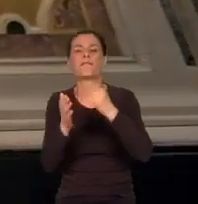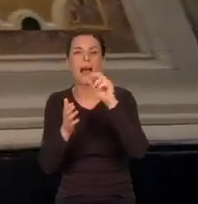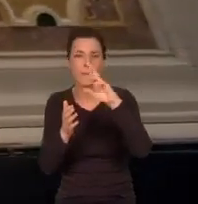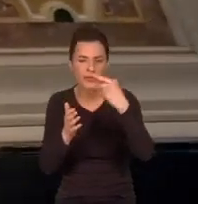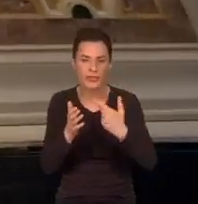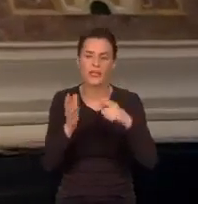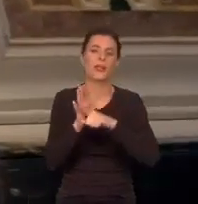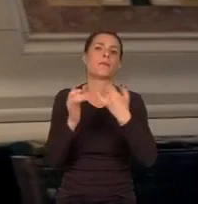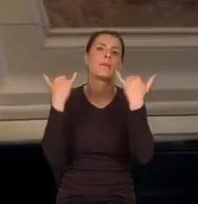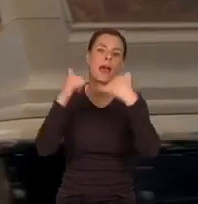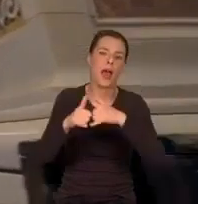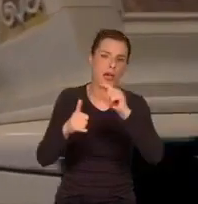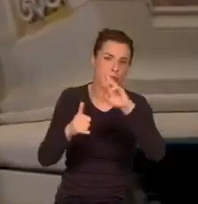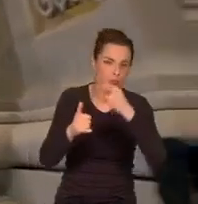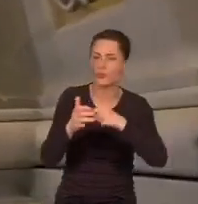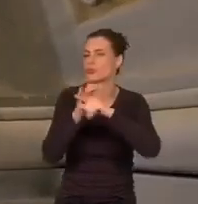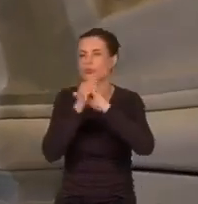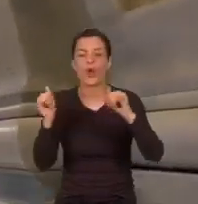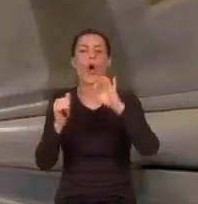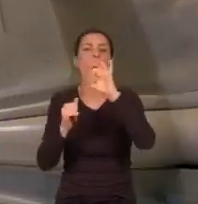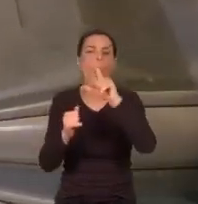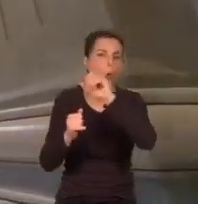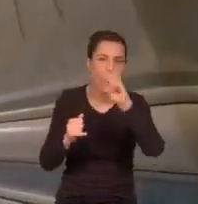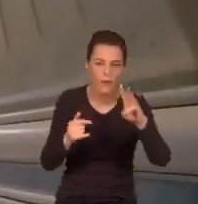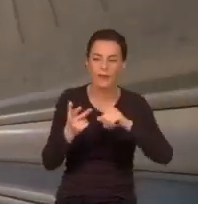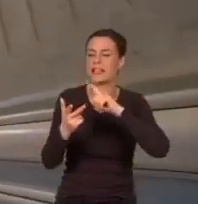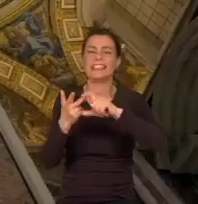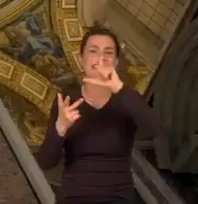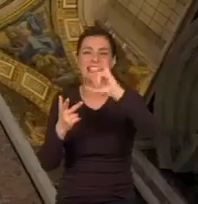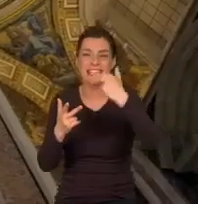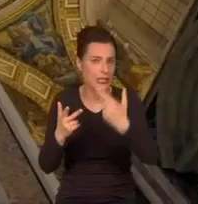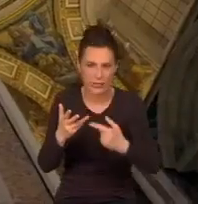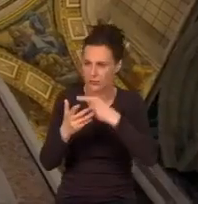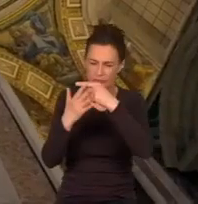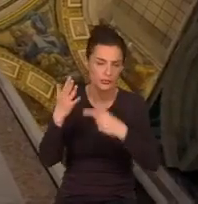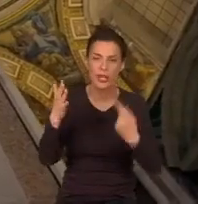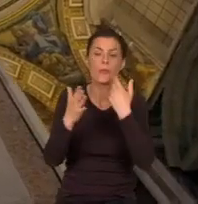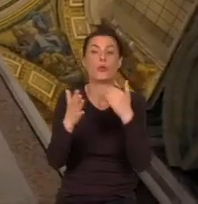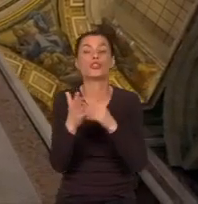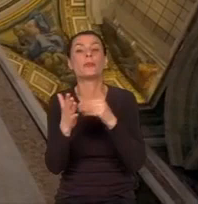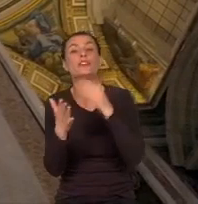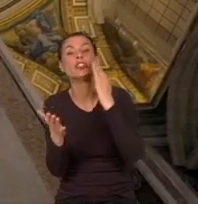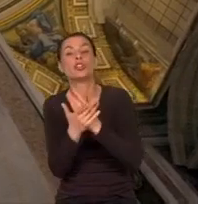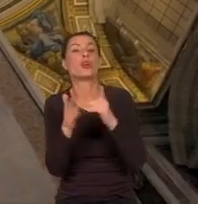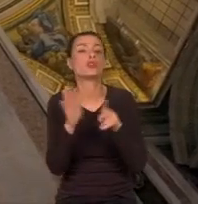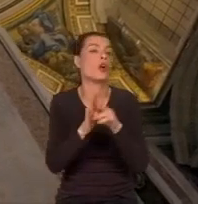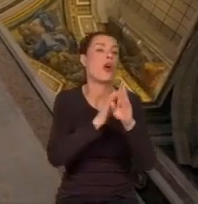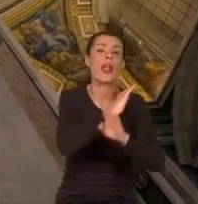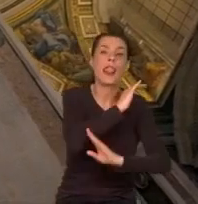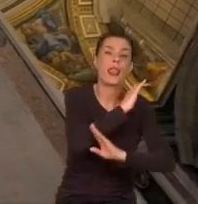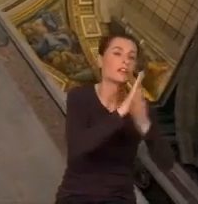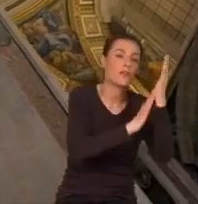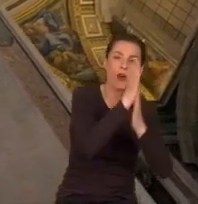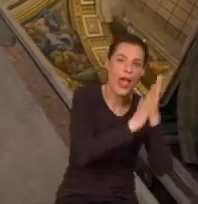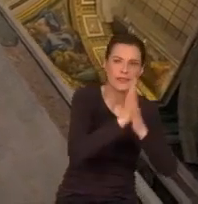innych materiałów, takich jak żelazo, ouficyna. Potrzeby nie ograniczały się do regionu Latium, ale obejmowały